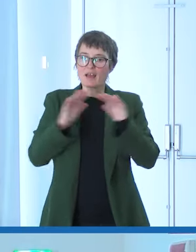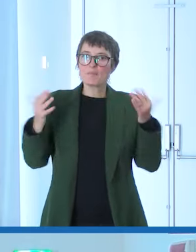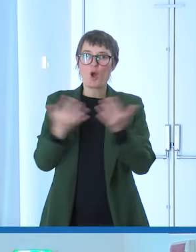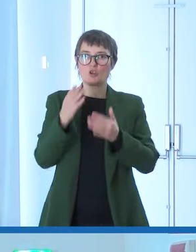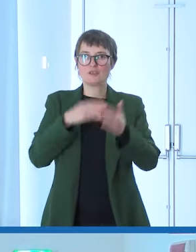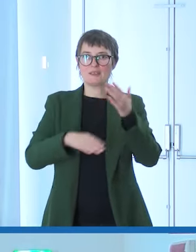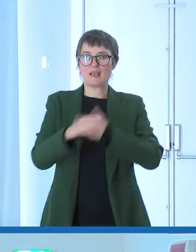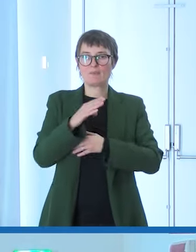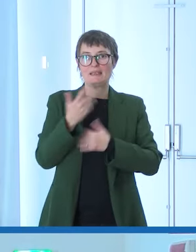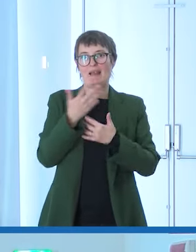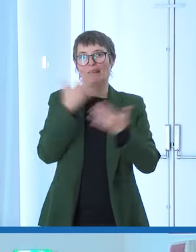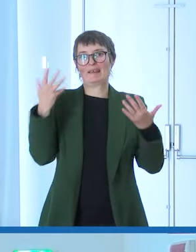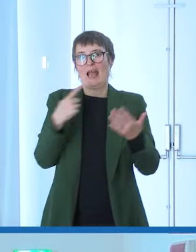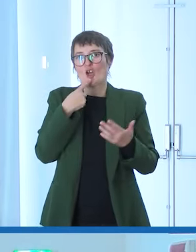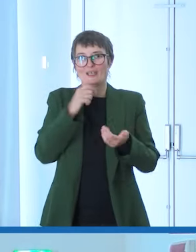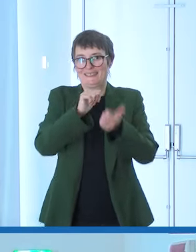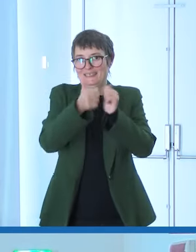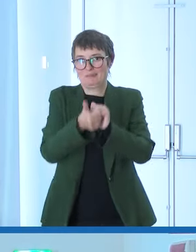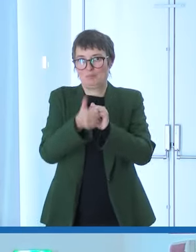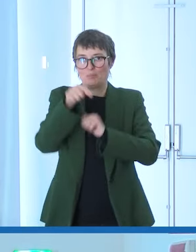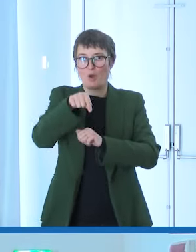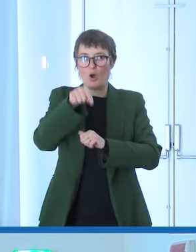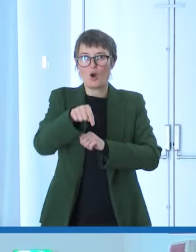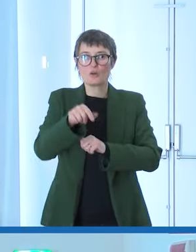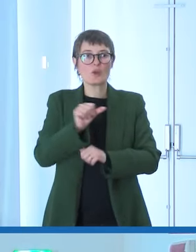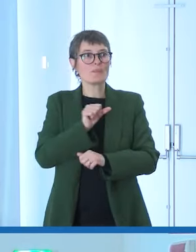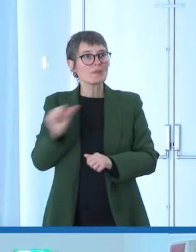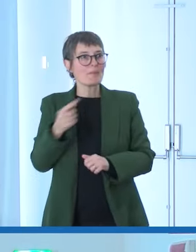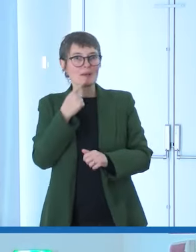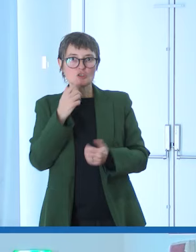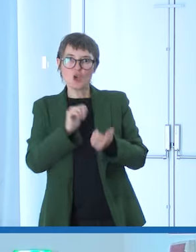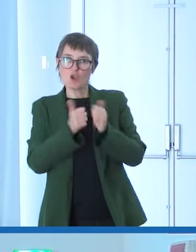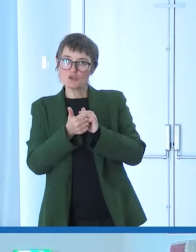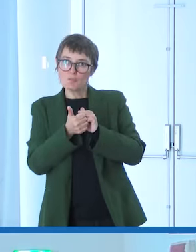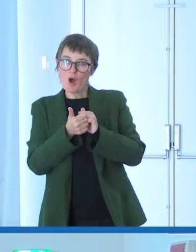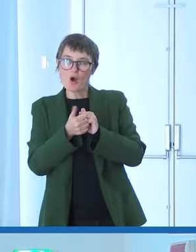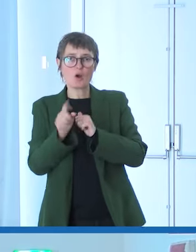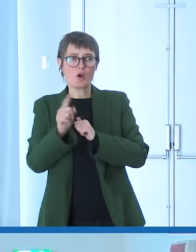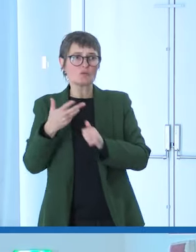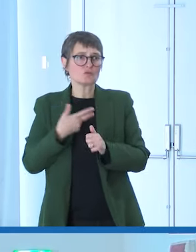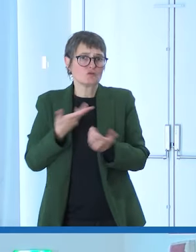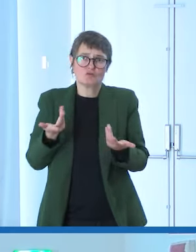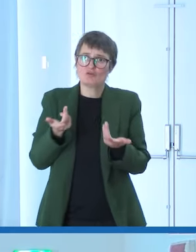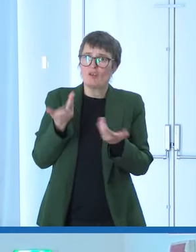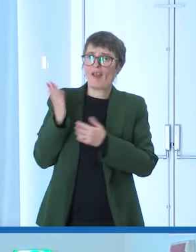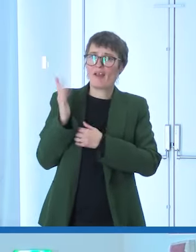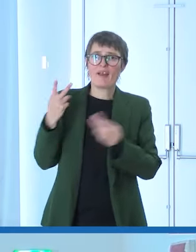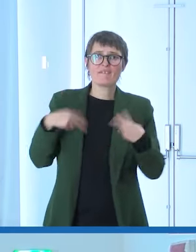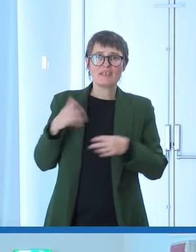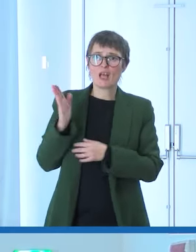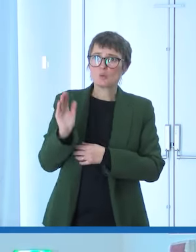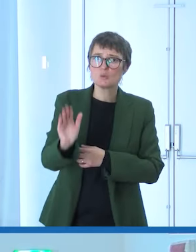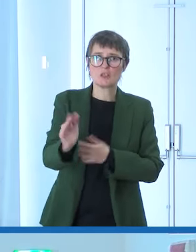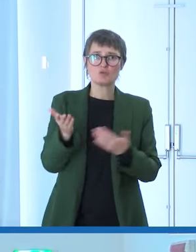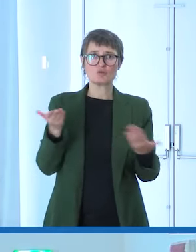ma non c'è solo chi fa sport, anche magari riguarda la vita di tutti i giorni, la vita quotidiana, però benvenga anche la comunicazione dello